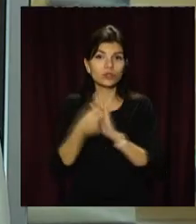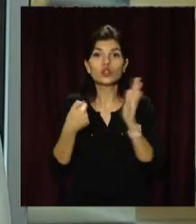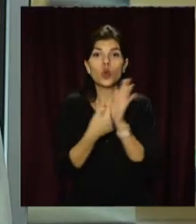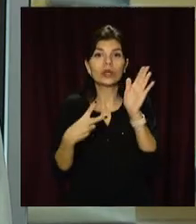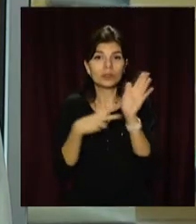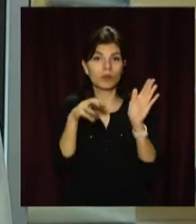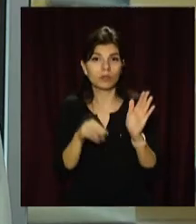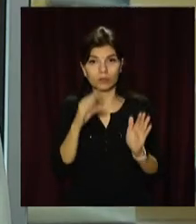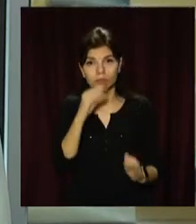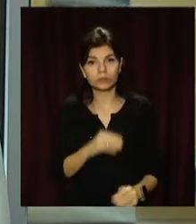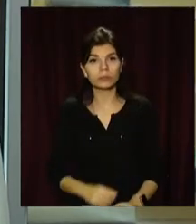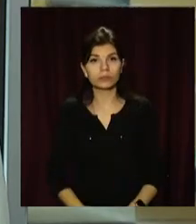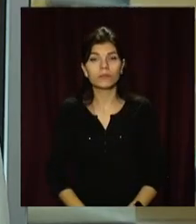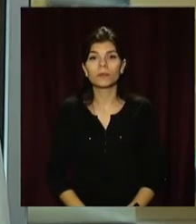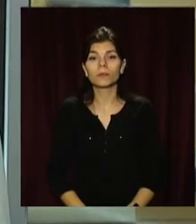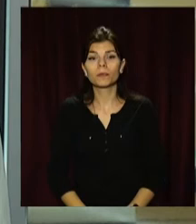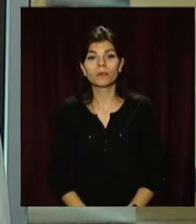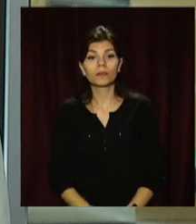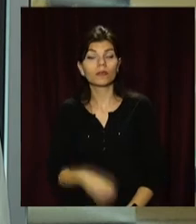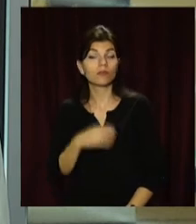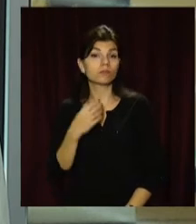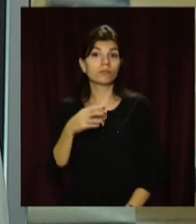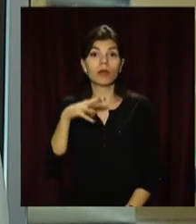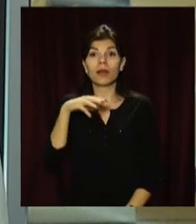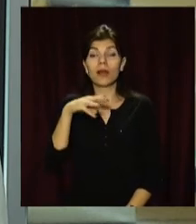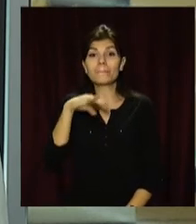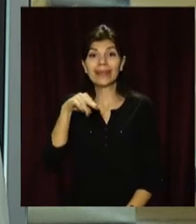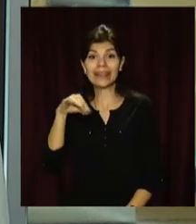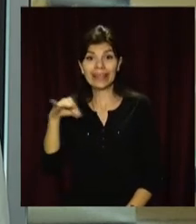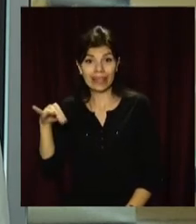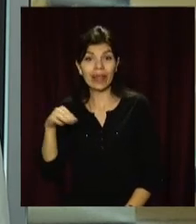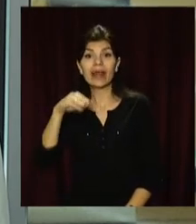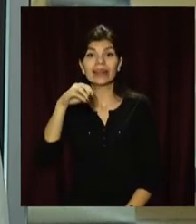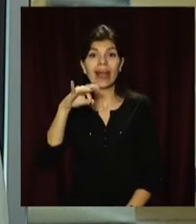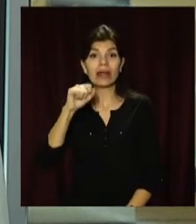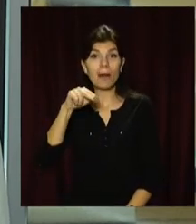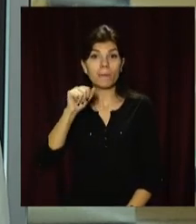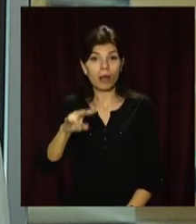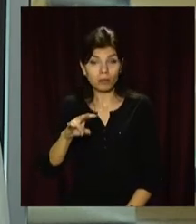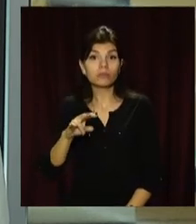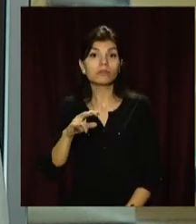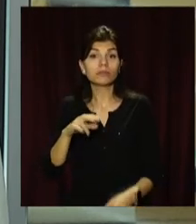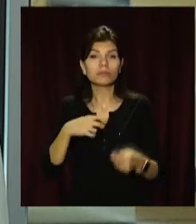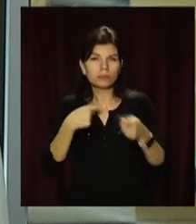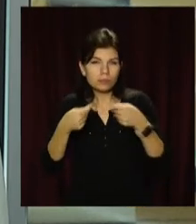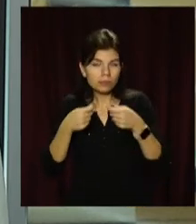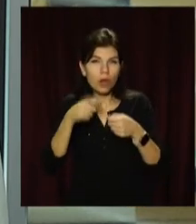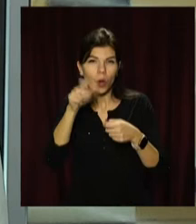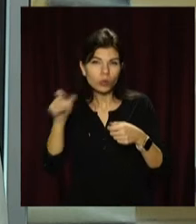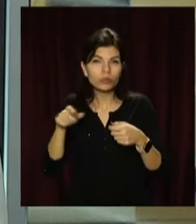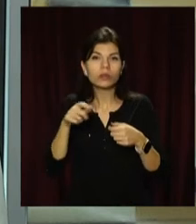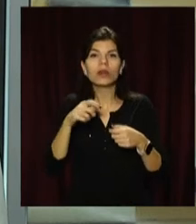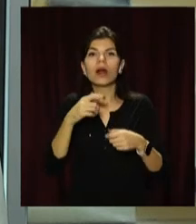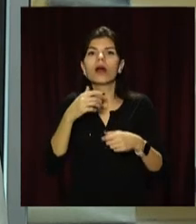Незаконні мідії та рапани у Дніпрі та Харкові прикордонники виявили групу контрабандистів. Зломисники привозили із країн Східної Азії